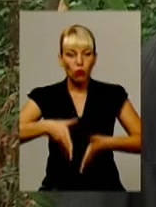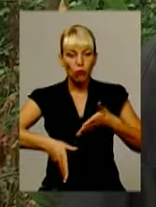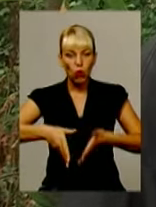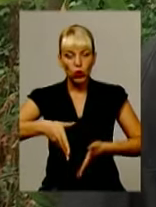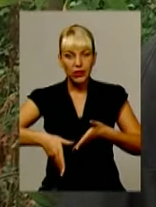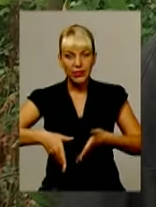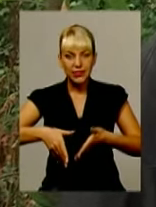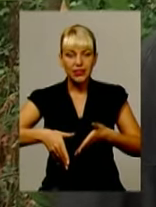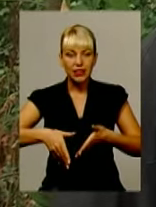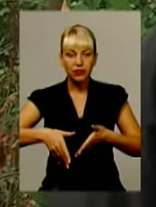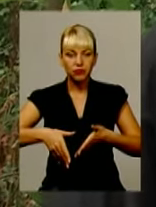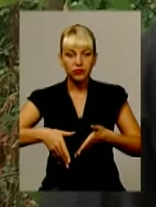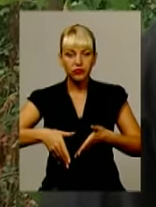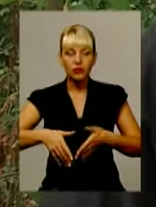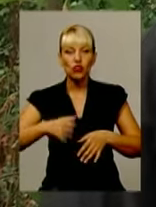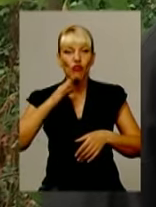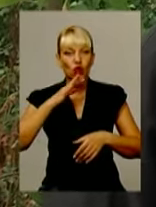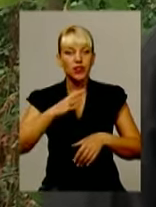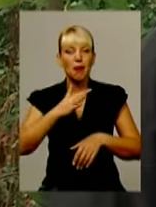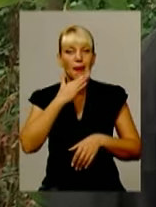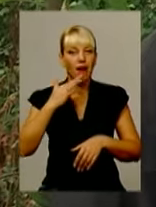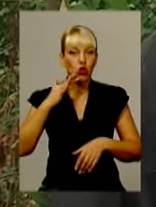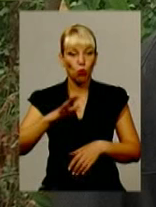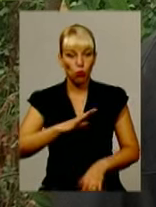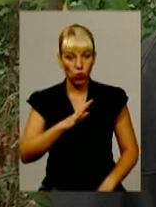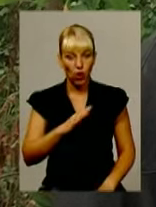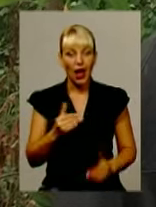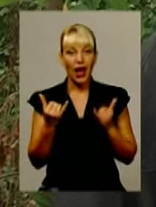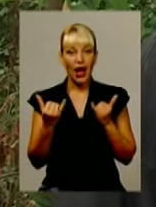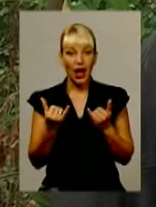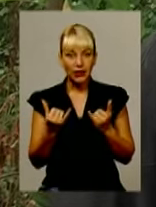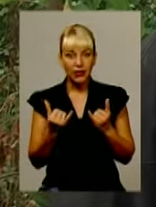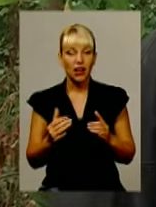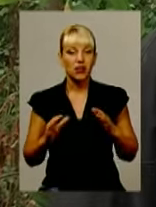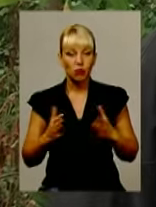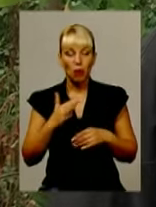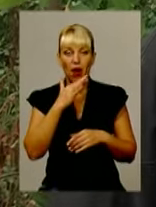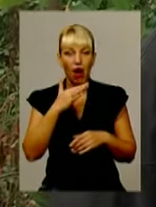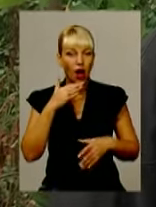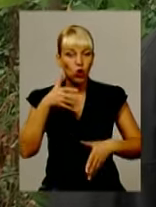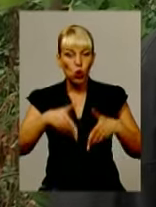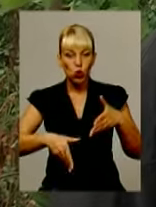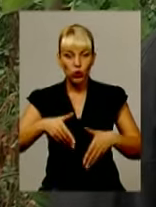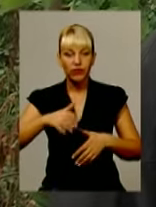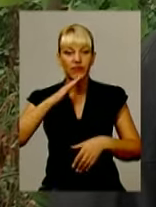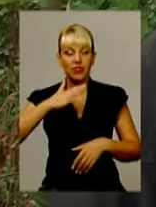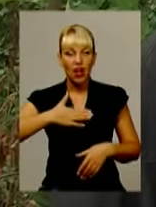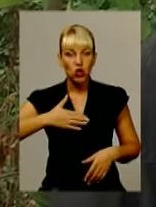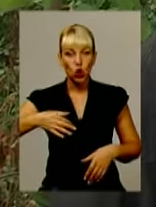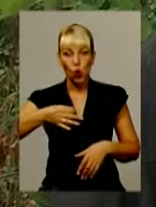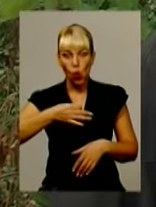води багато було. І на даний момент багато торфів по нашій області і в районі Хмельницького